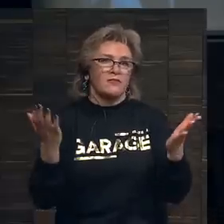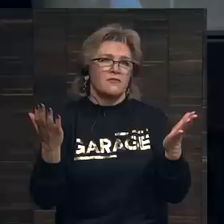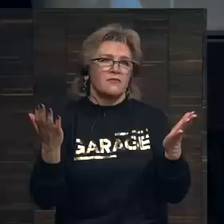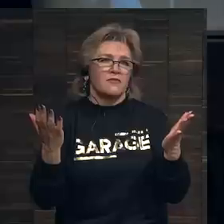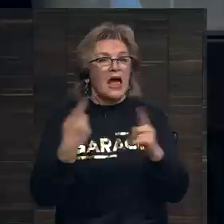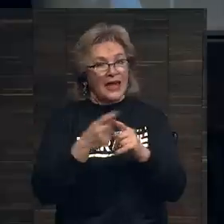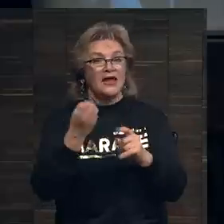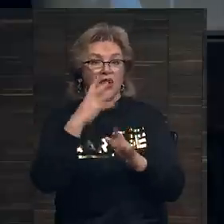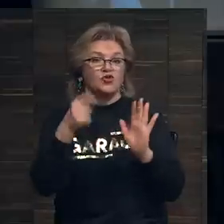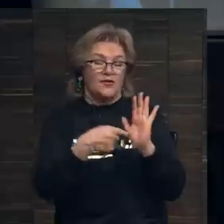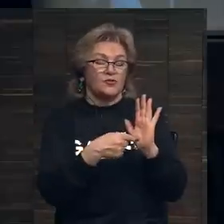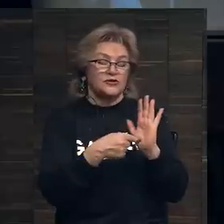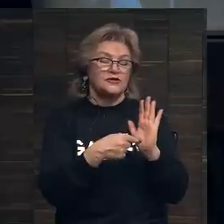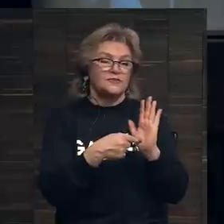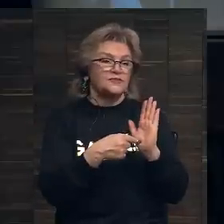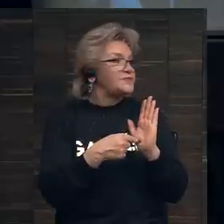Это хороший вопрос.